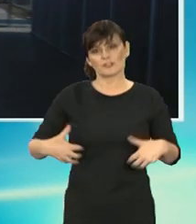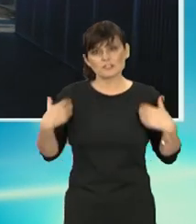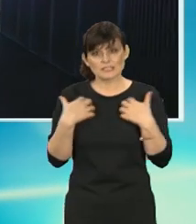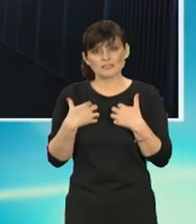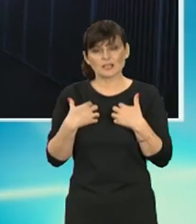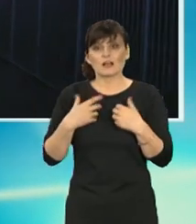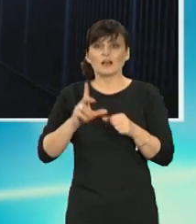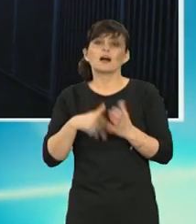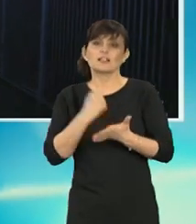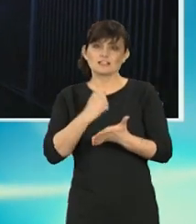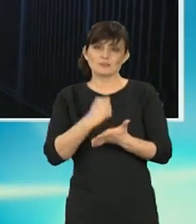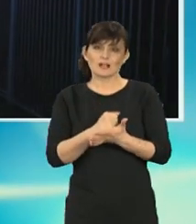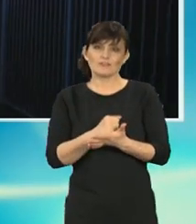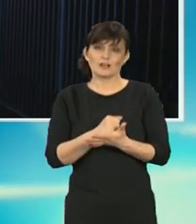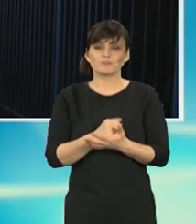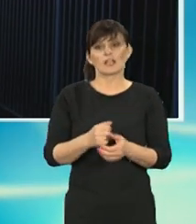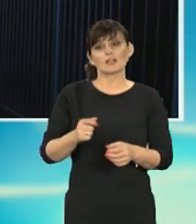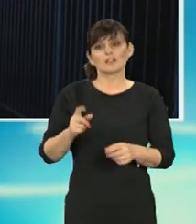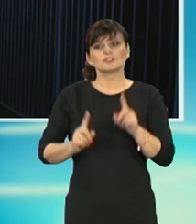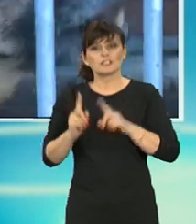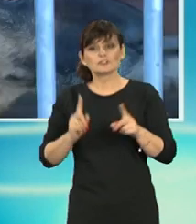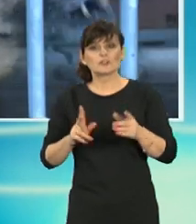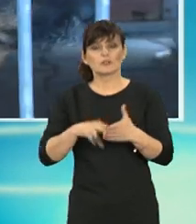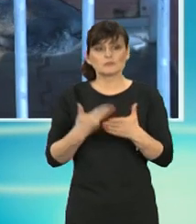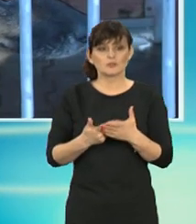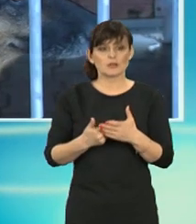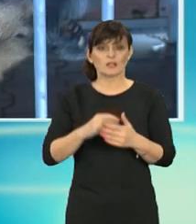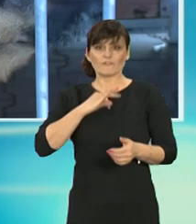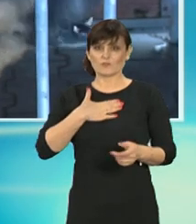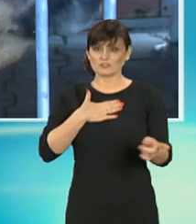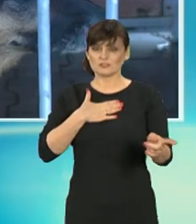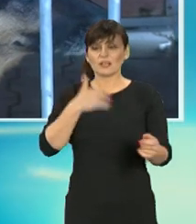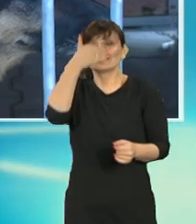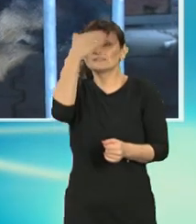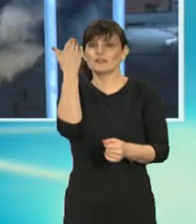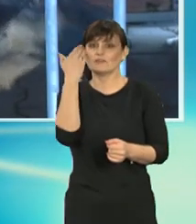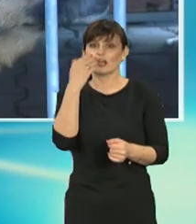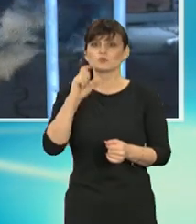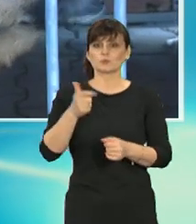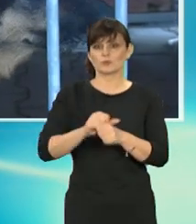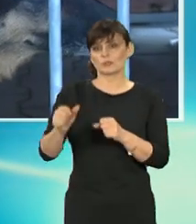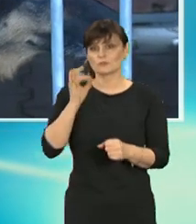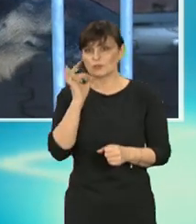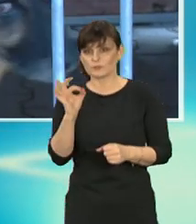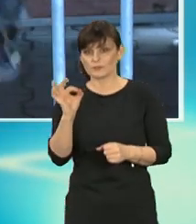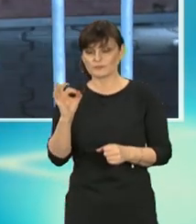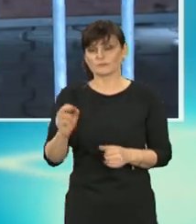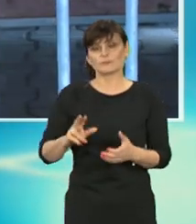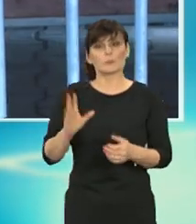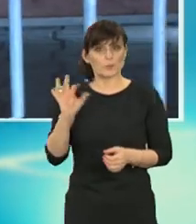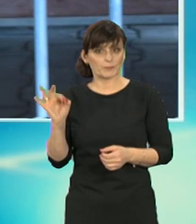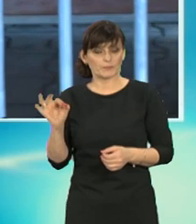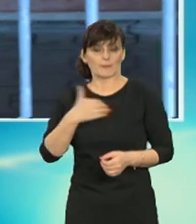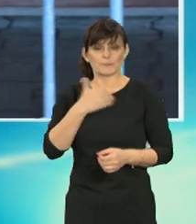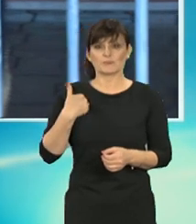ale sprawa wygląda tak, że często wynika to z niewiedzy właściciela. My nie możemy wejść na